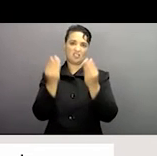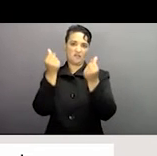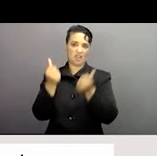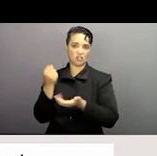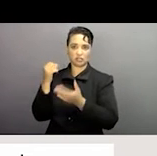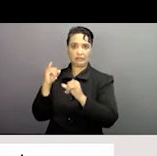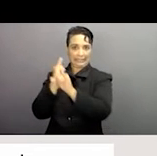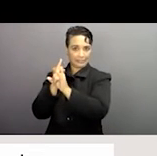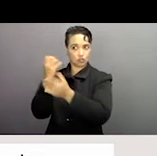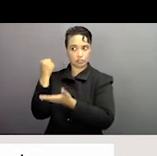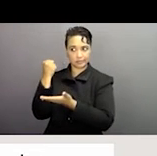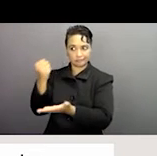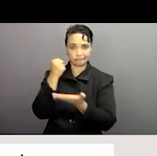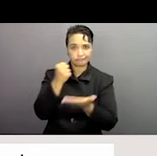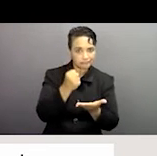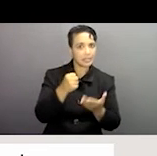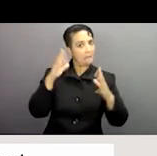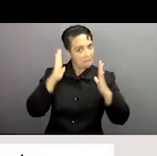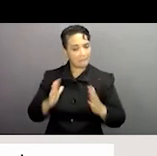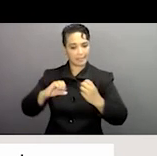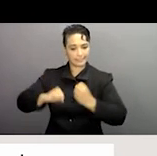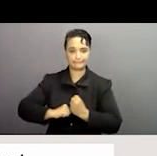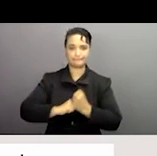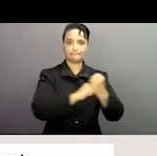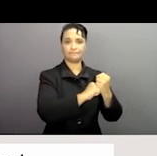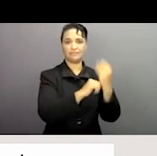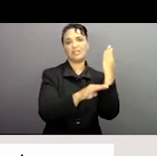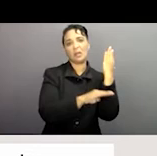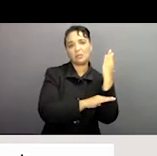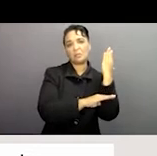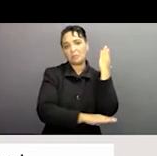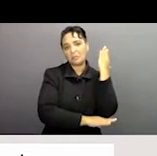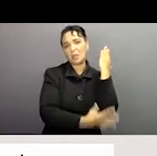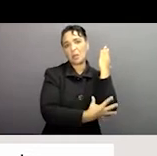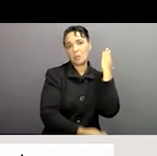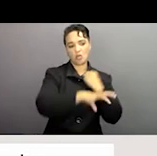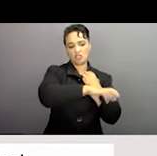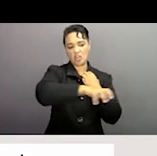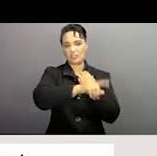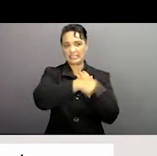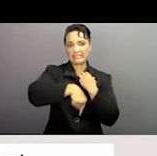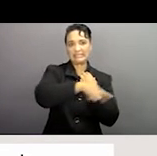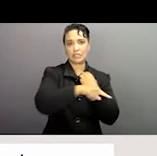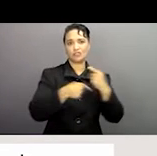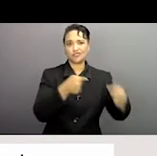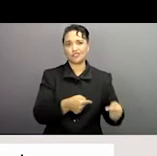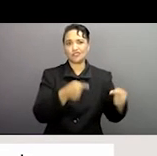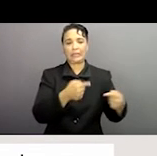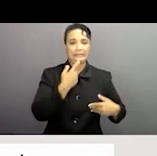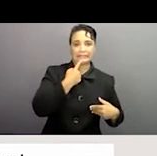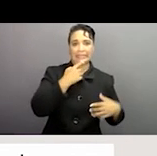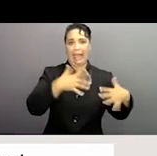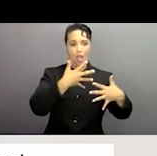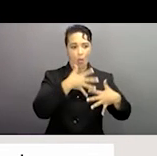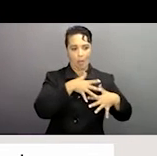institutions financières doivent évaluer les pays qui ont un revenu faible et moyen qui sont en train de